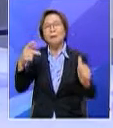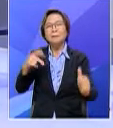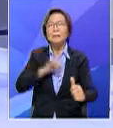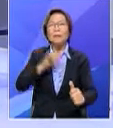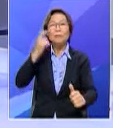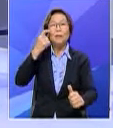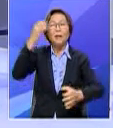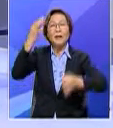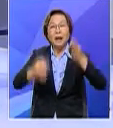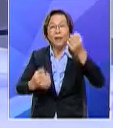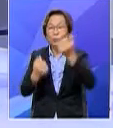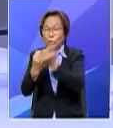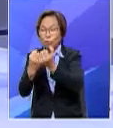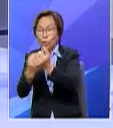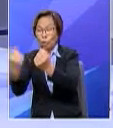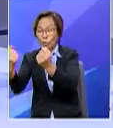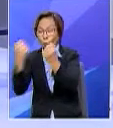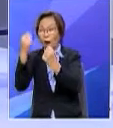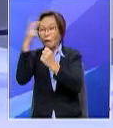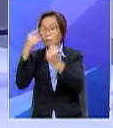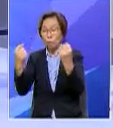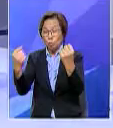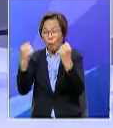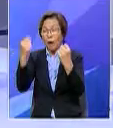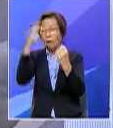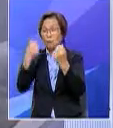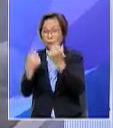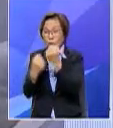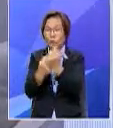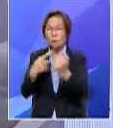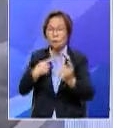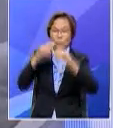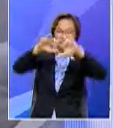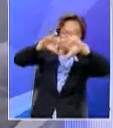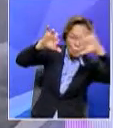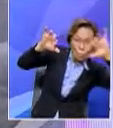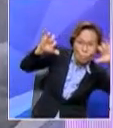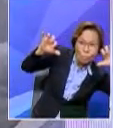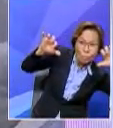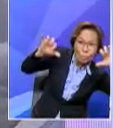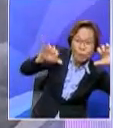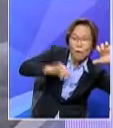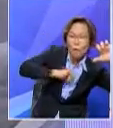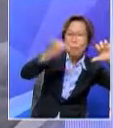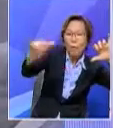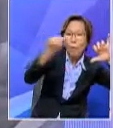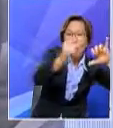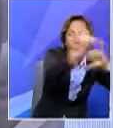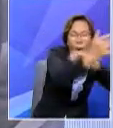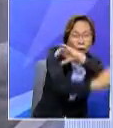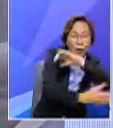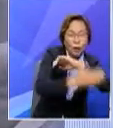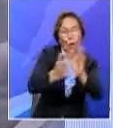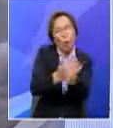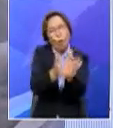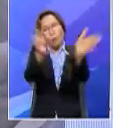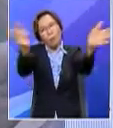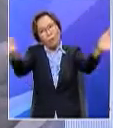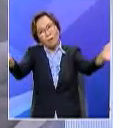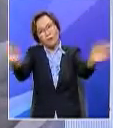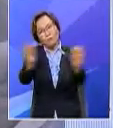jika ada sokongan yang kuat daripada pihak kerajaan selepas ini kita boleh meneroka kawasan ataupun negara-negara yang lebih luas